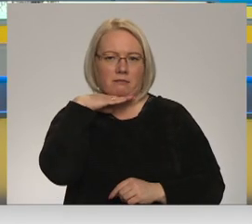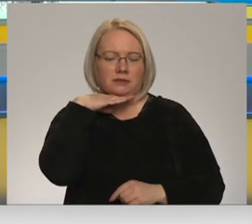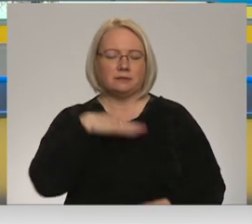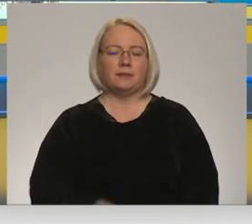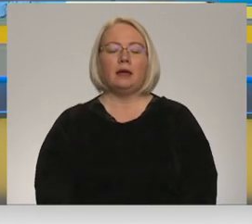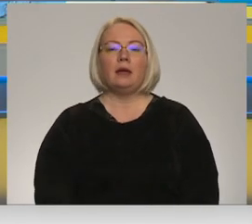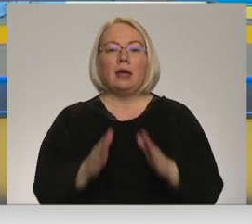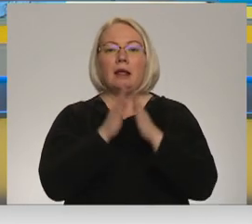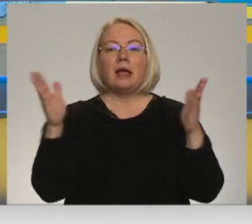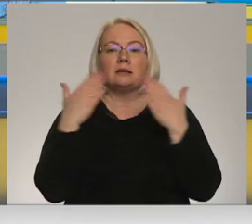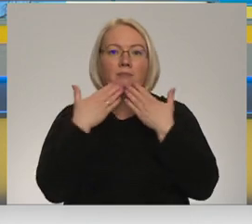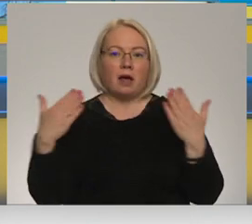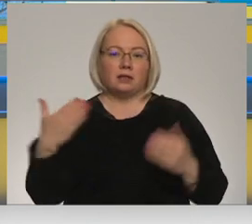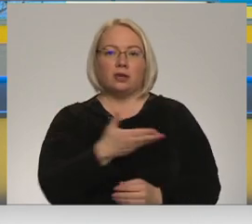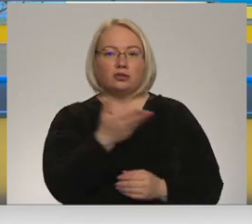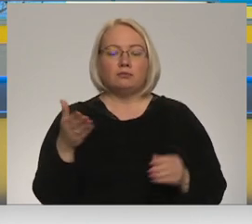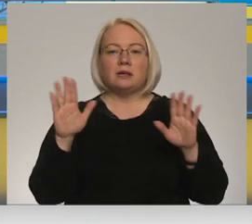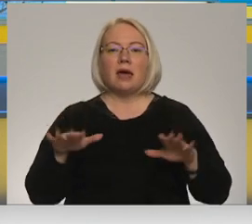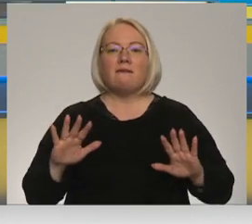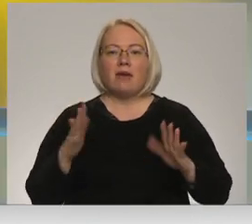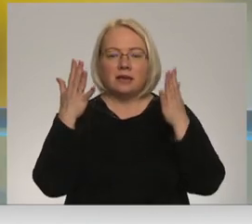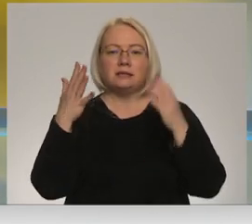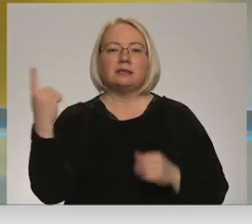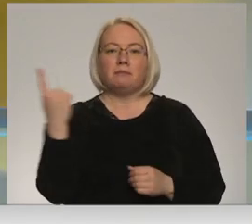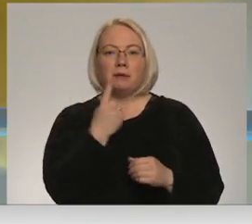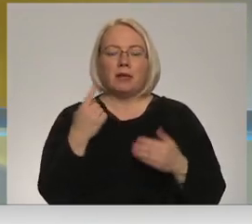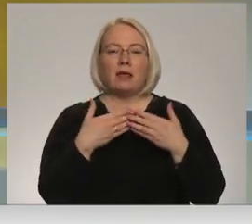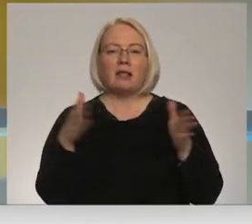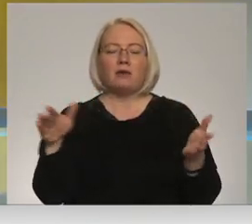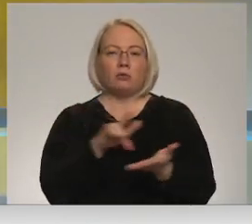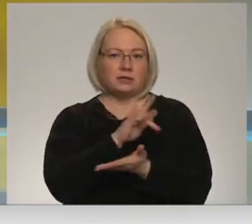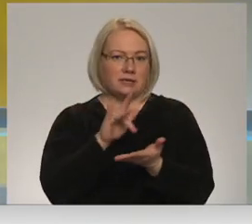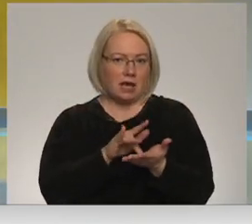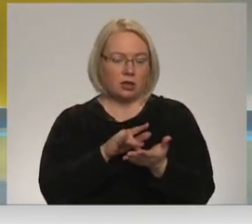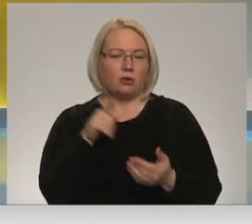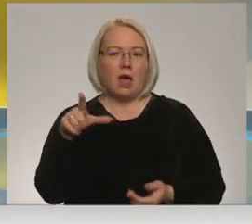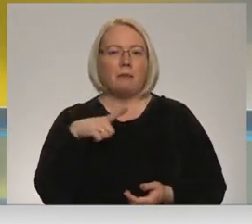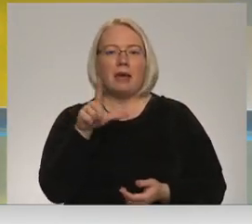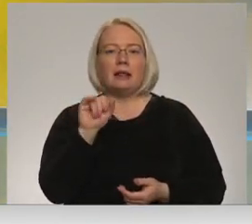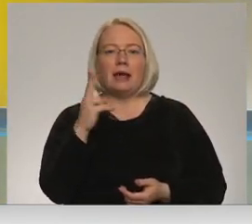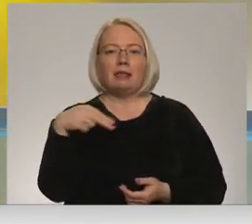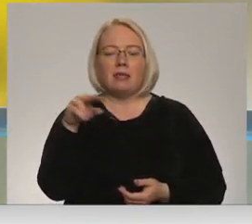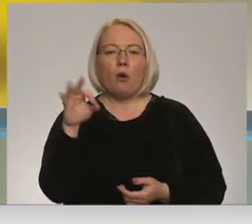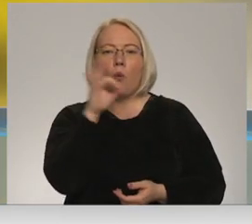Lielas paldies jums, lai veicas jau pirmdien vērot vaļā centru. Tā bija Lindozola, Rīgas domas vicemēra.